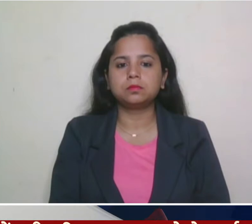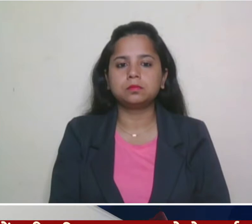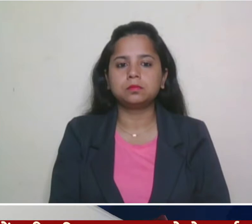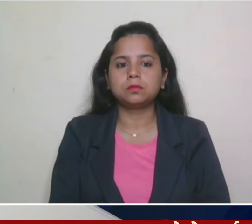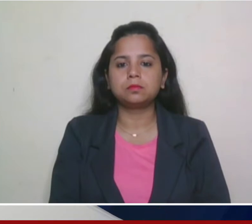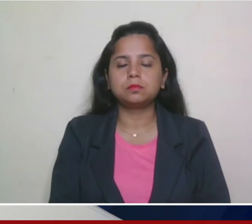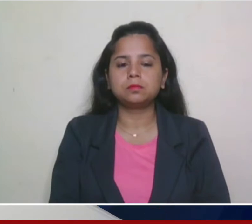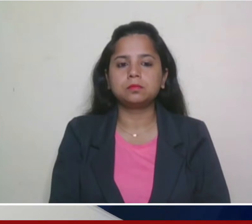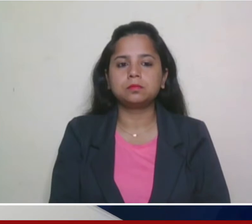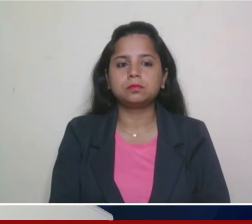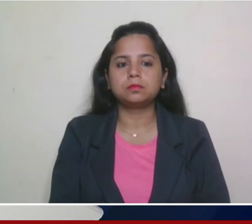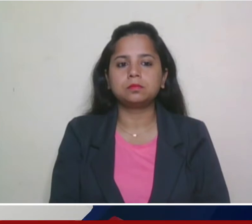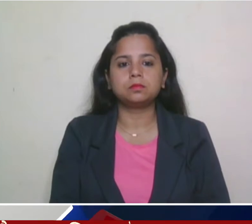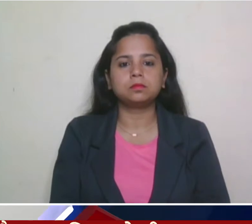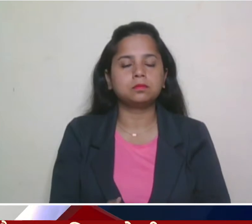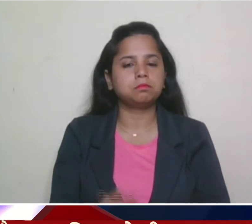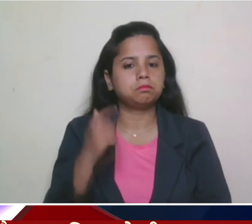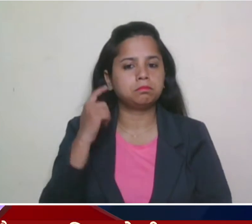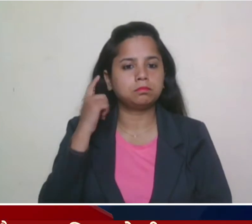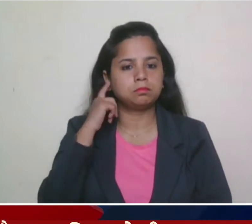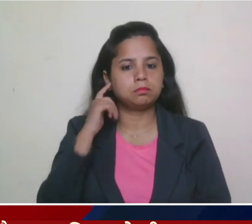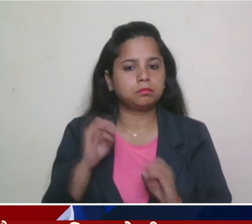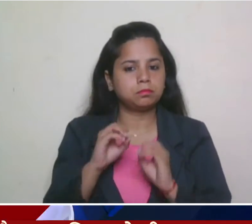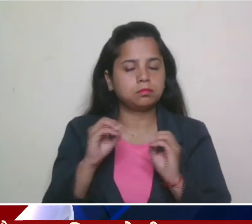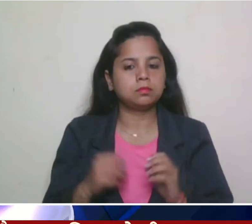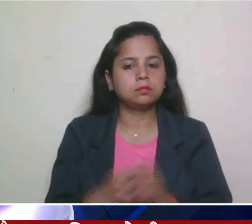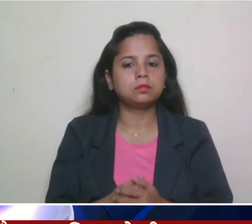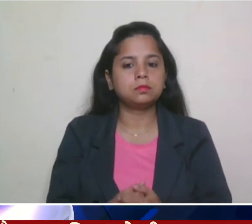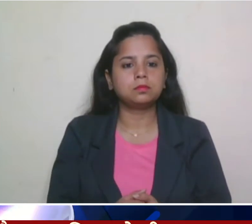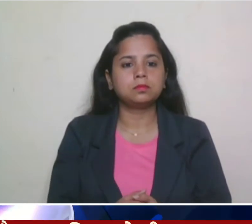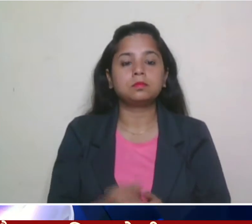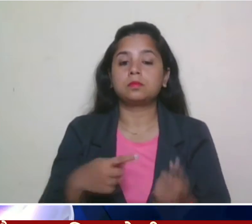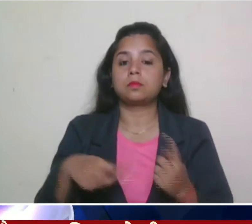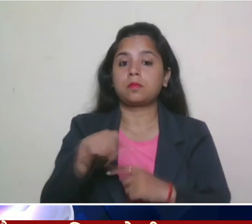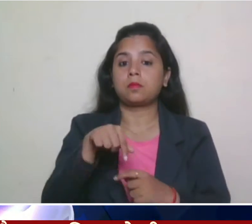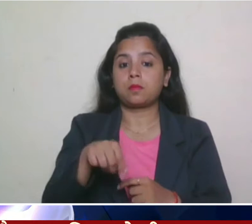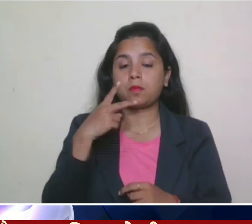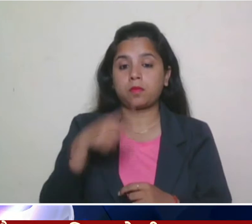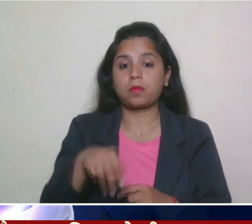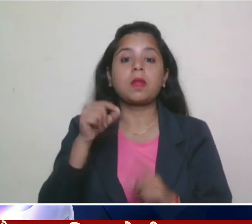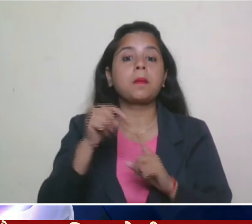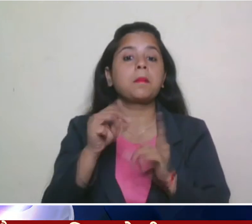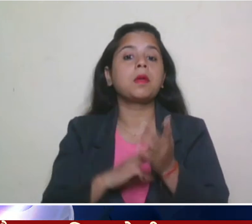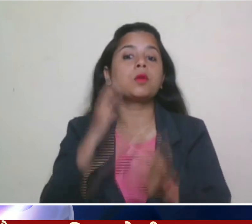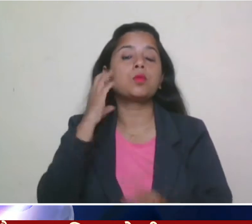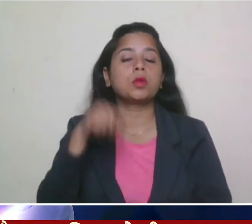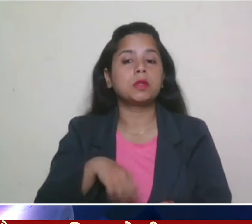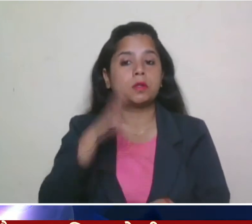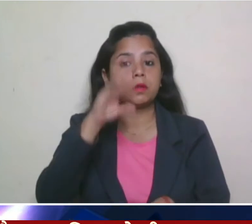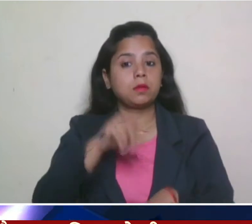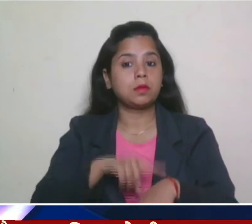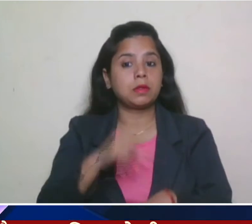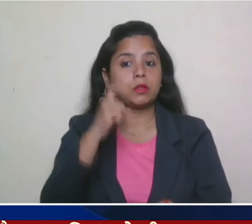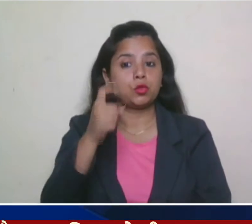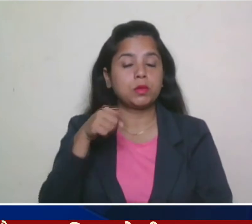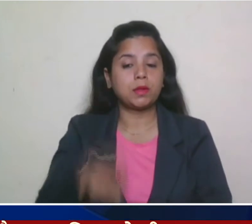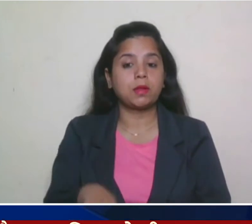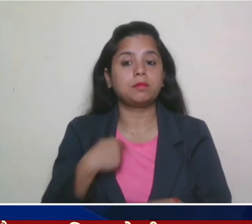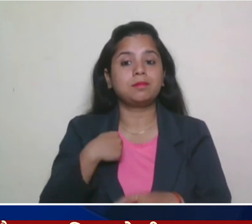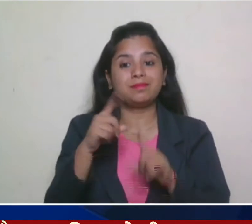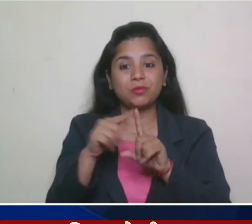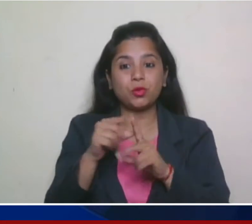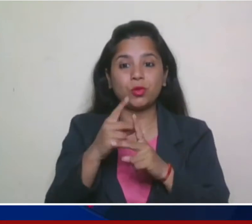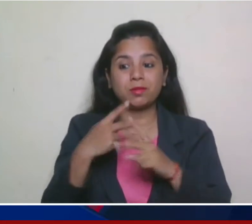और आएब जानने के इन सबी खबरों को विस्तार के साथ प्रधार मंत्री नुएंद्र मोदी आज शाम साथ बज़े करतव्य पत का उद्गाटन